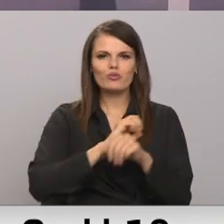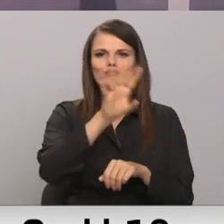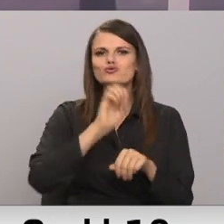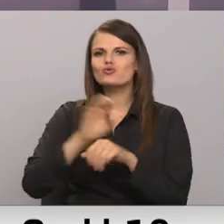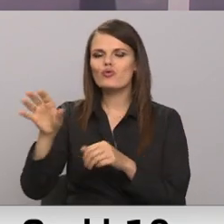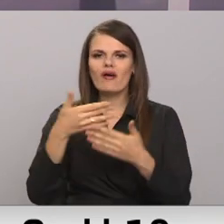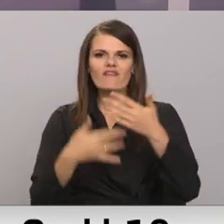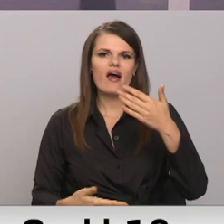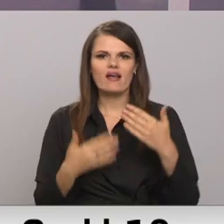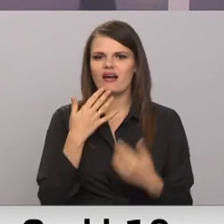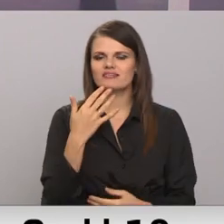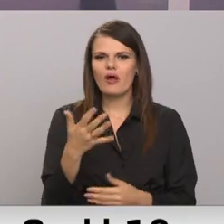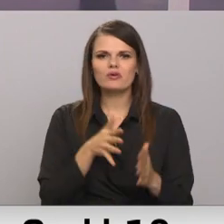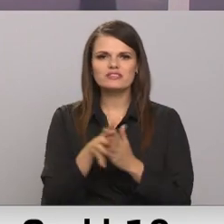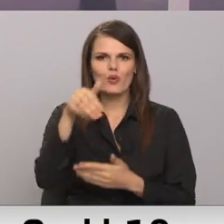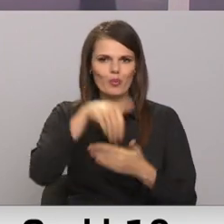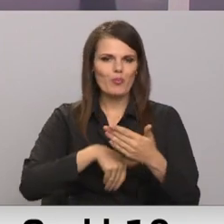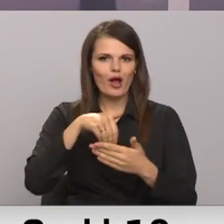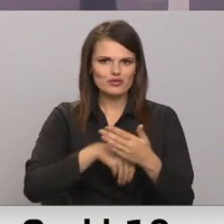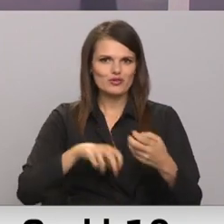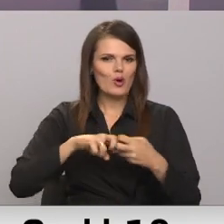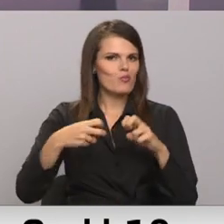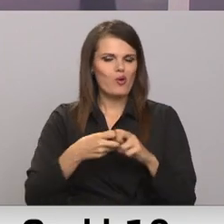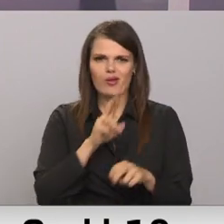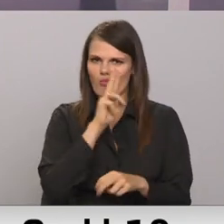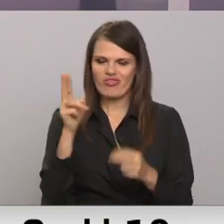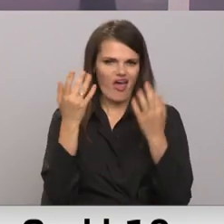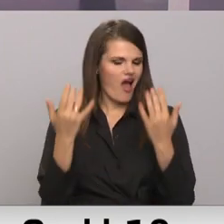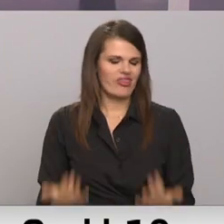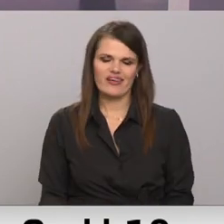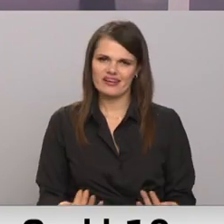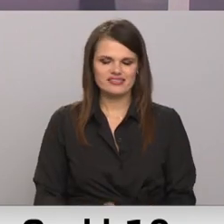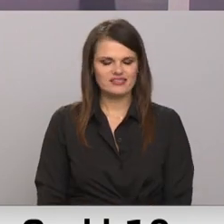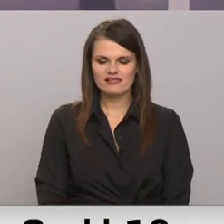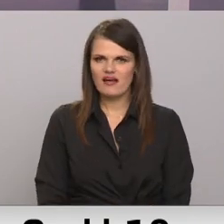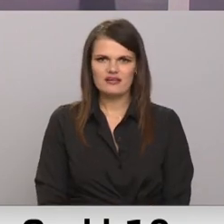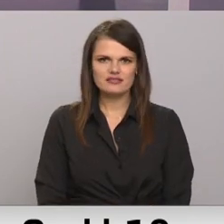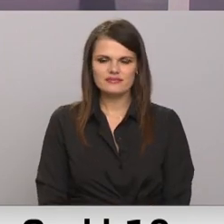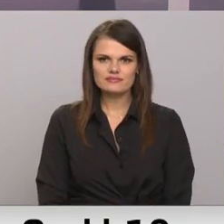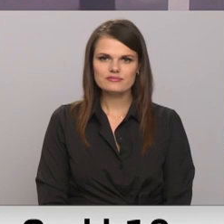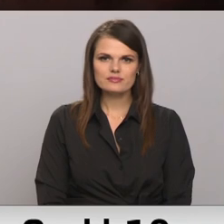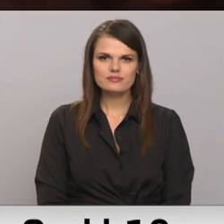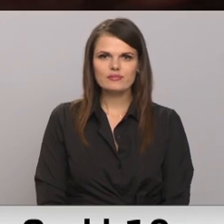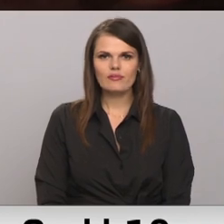vairākās valodās ar pasta starpniecību problēmu neatrisinās. Plašāk Iļas Kozina sižatā.